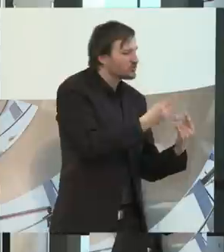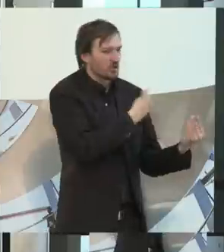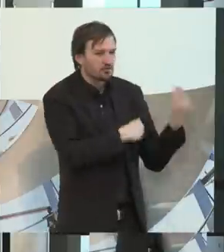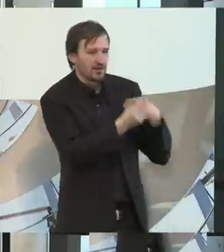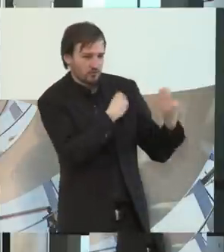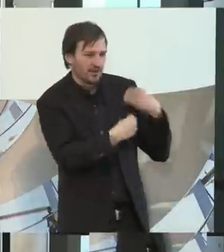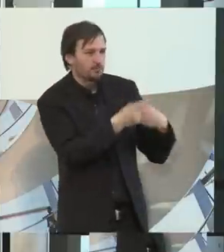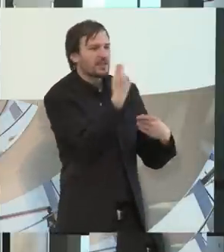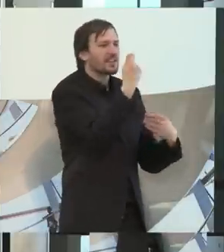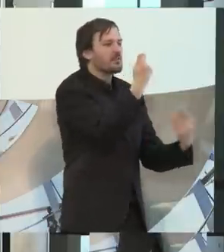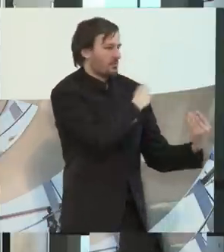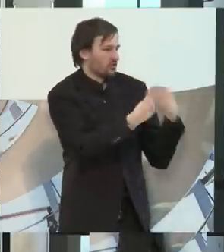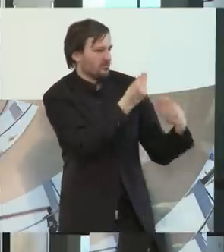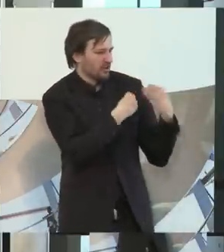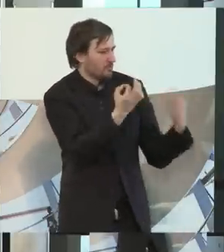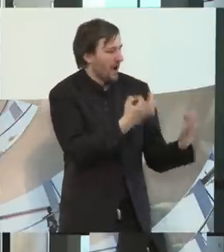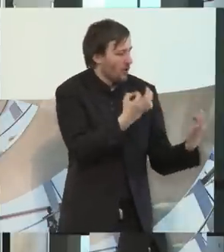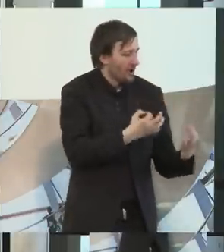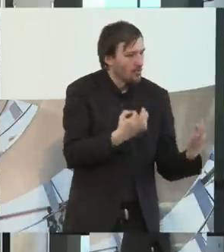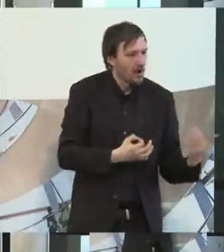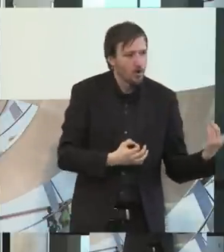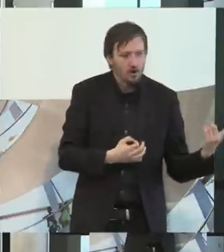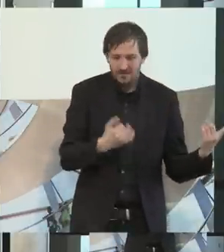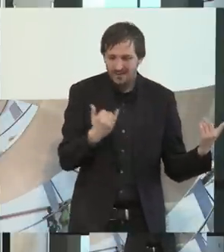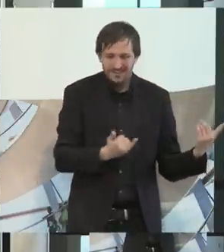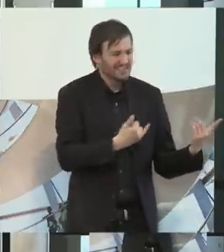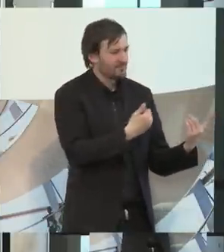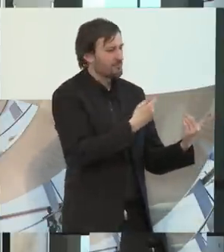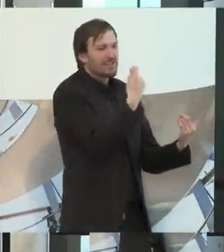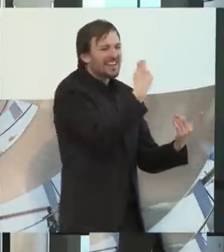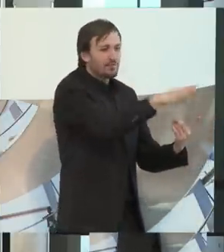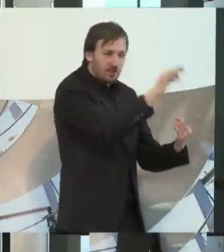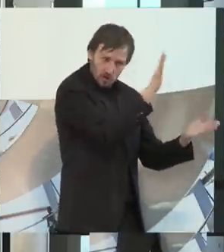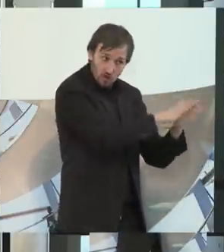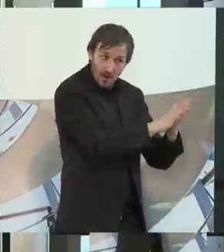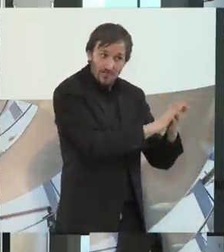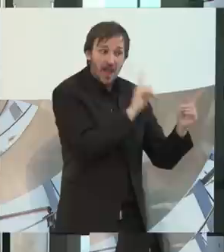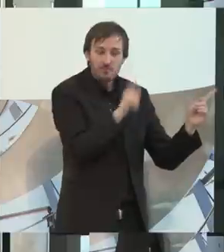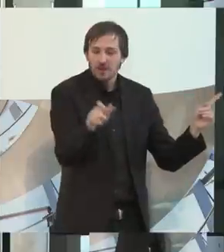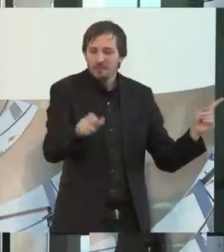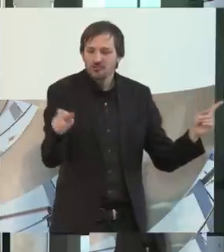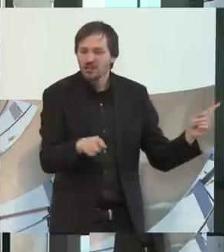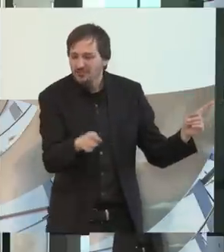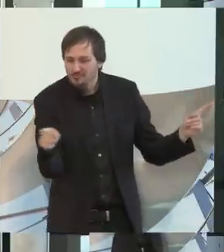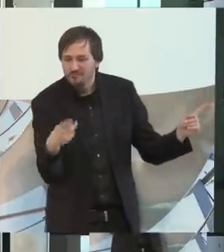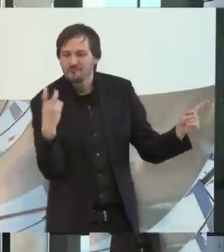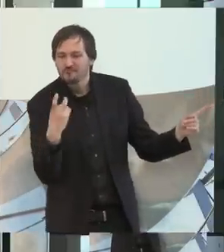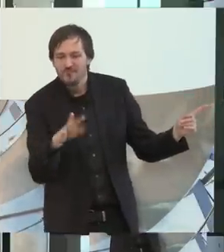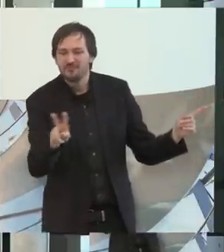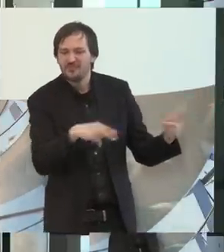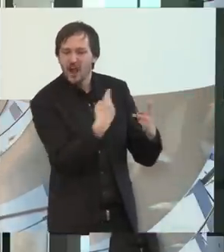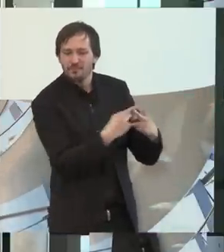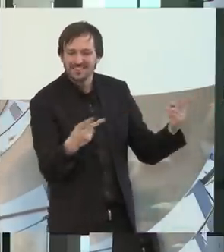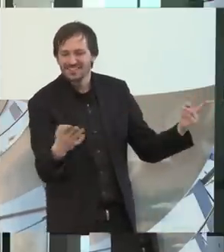und das Problem, was ich im Moment habe, ist nicht Betriebe zu finden, die Menschen mit Behinderung einstellen, sondern die Menschen an ihren Arbeitsplatz zu bringen,